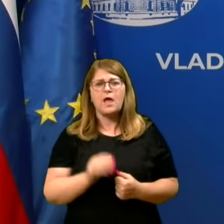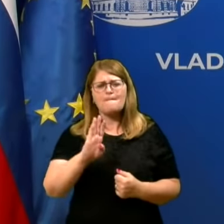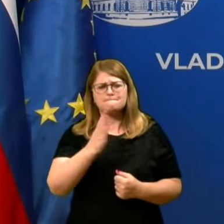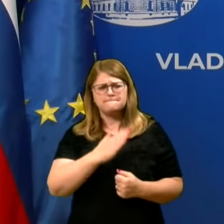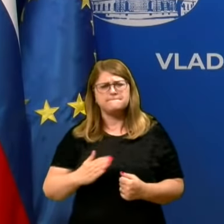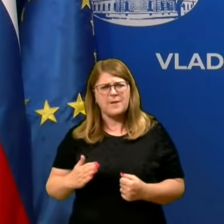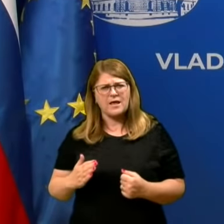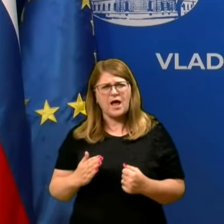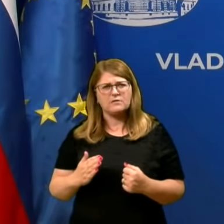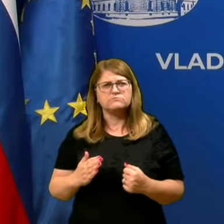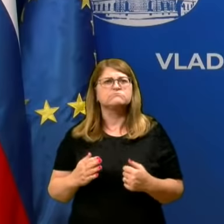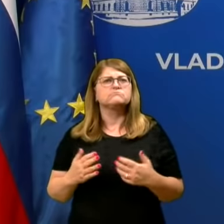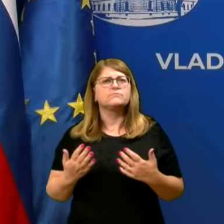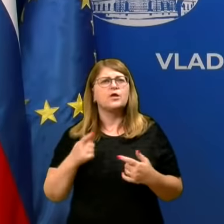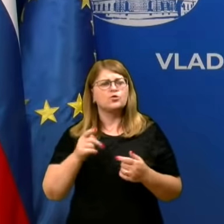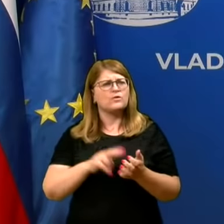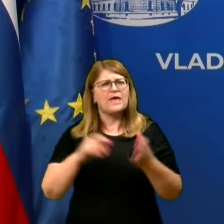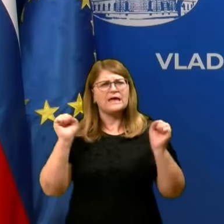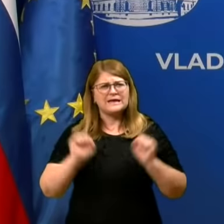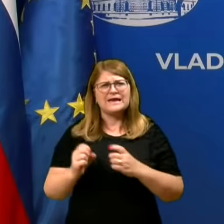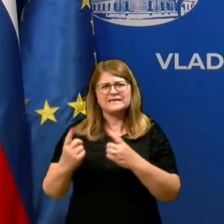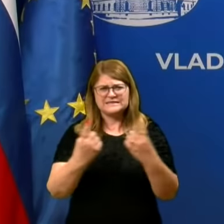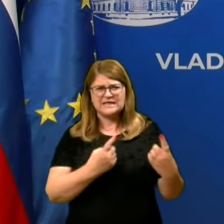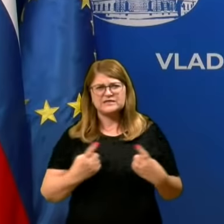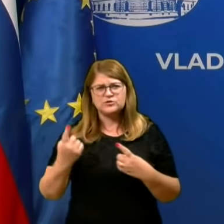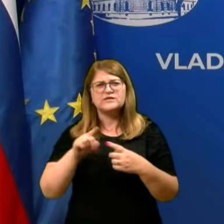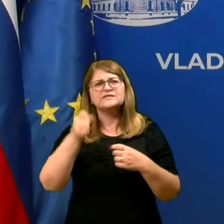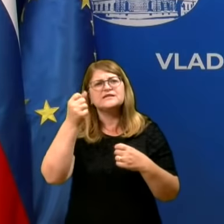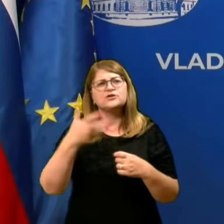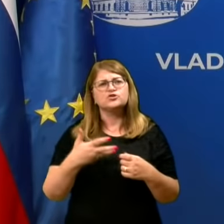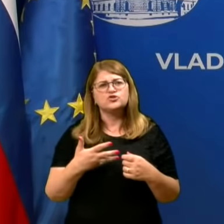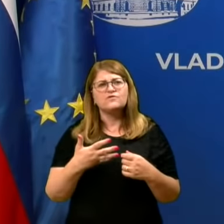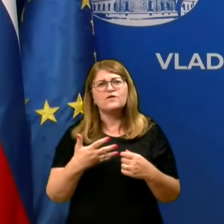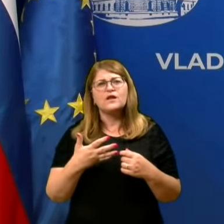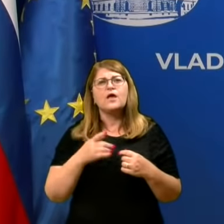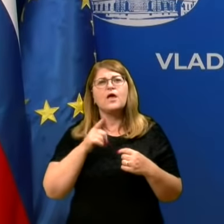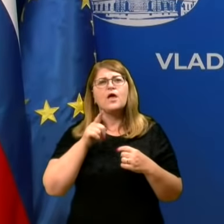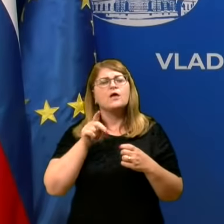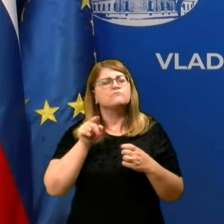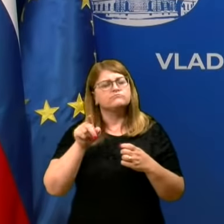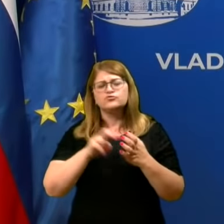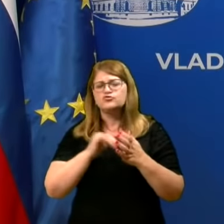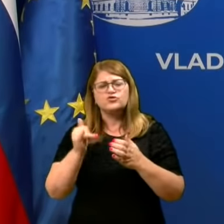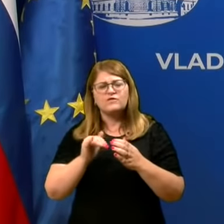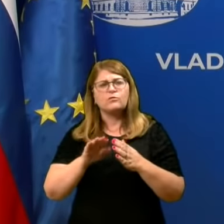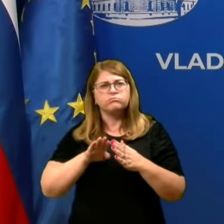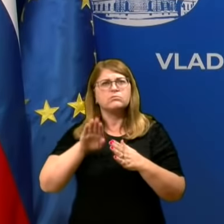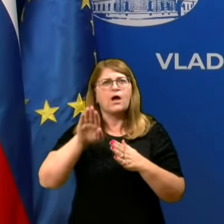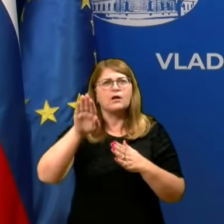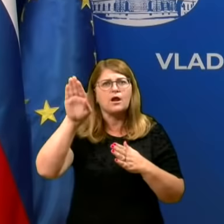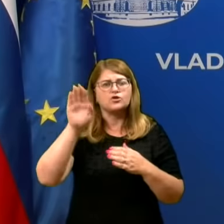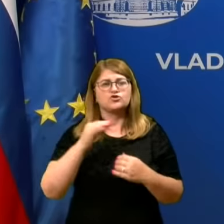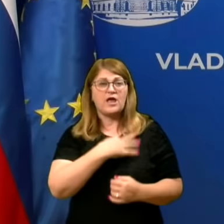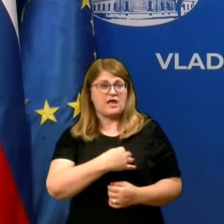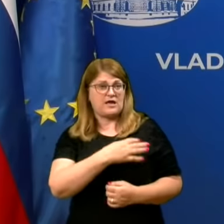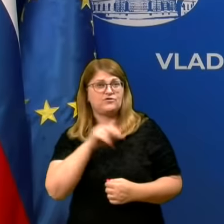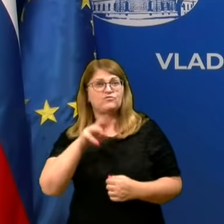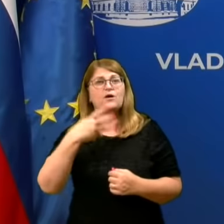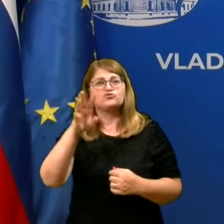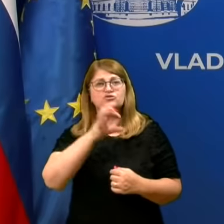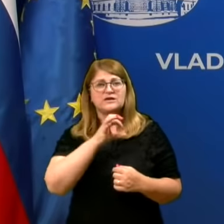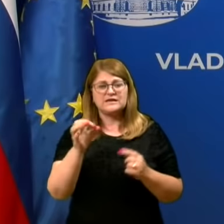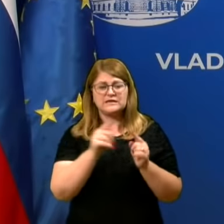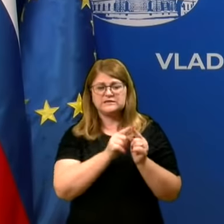pa takšna, je pa resna in številke, trendi so še vedno v porastu. Hrvaška ima 14 dnevno